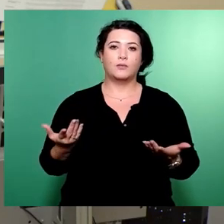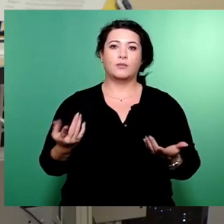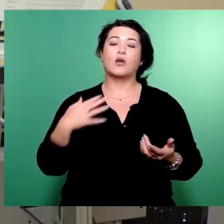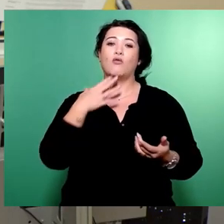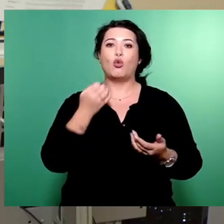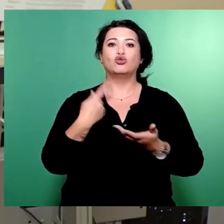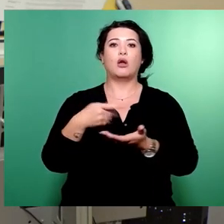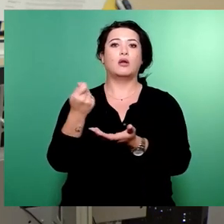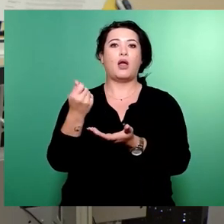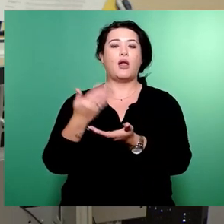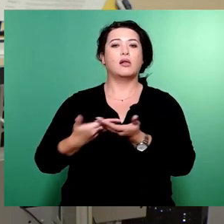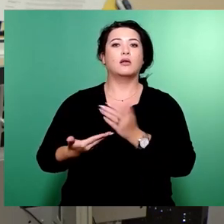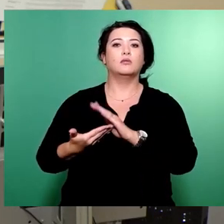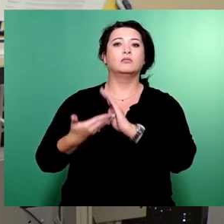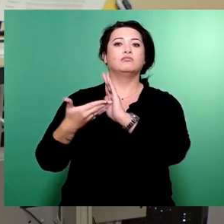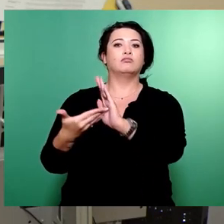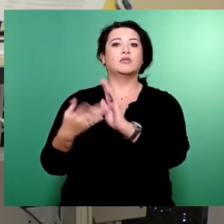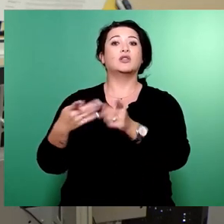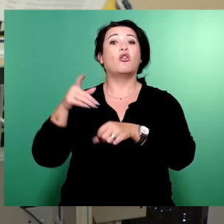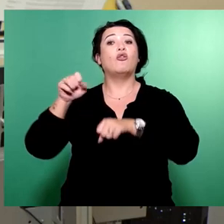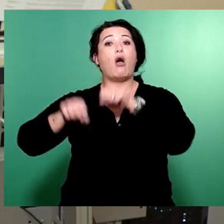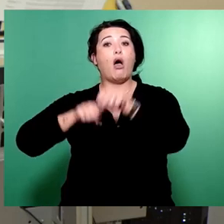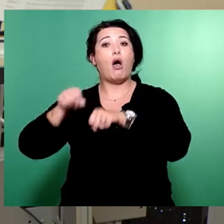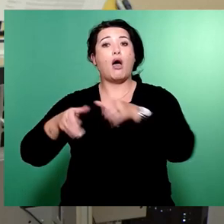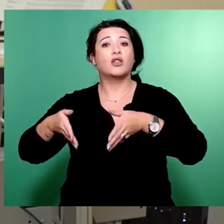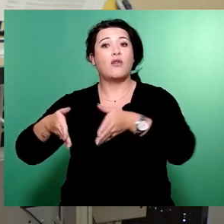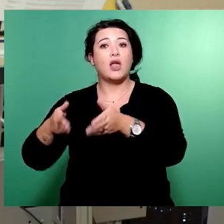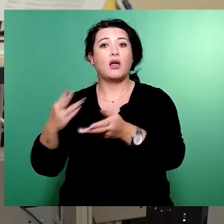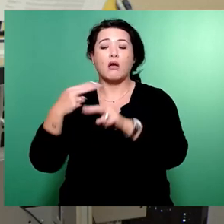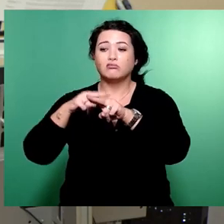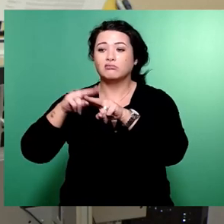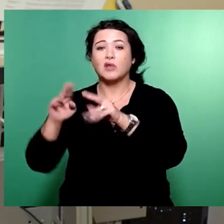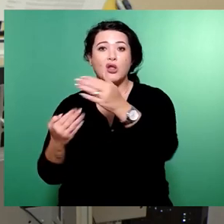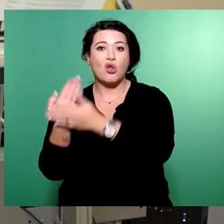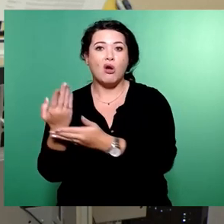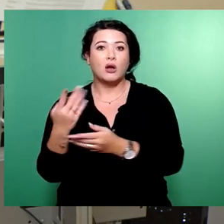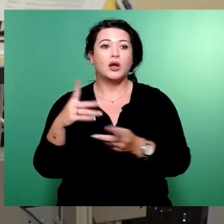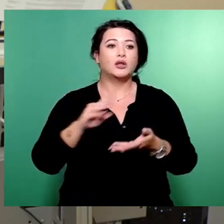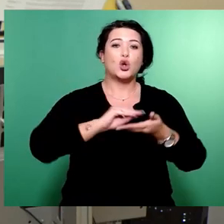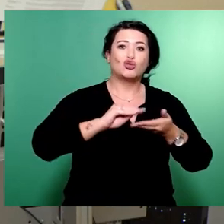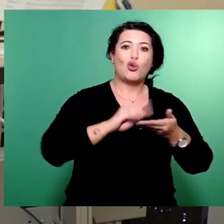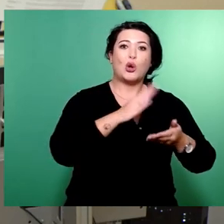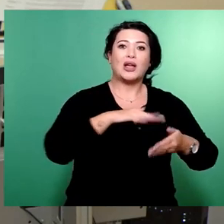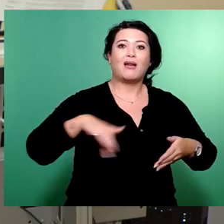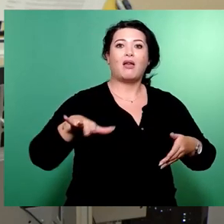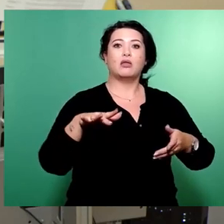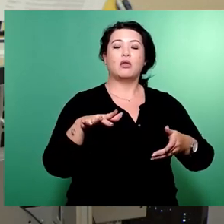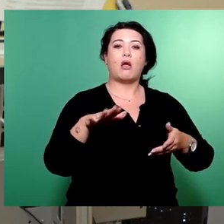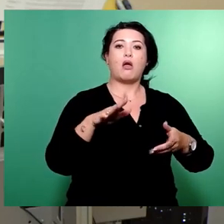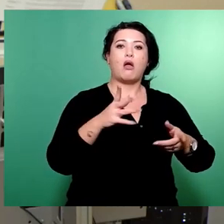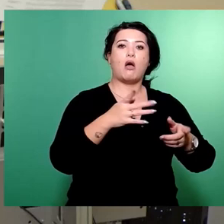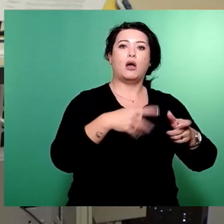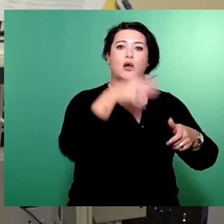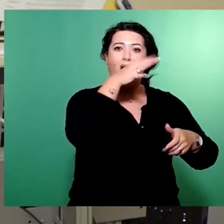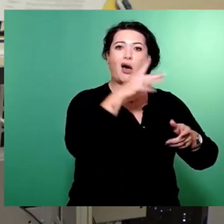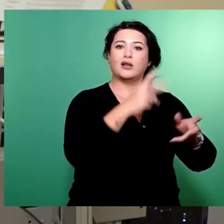das Radwegenetz sicherer zu machen. Wir investieren in Schulen und Kindertagesstätten, in den Klimaschutz und wir